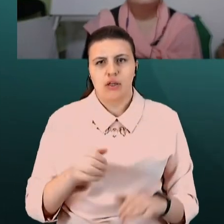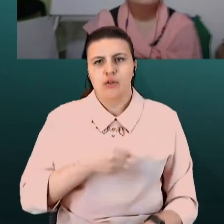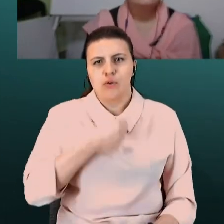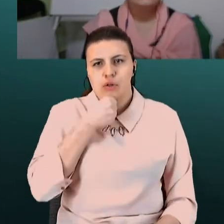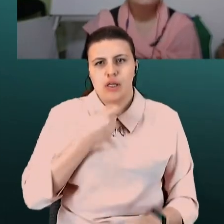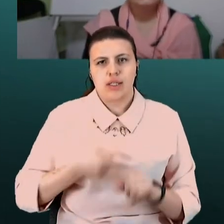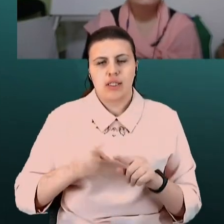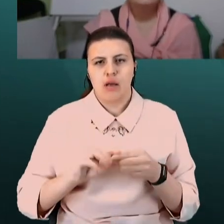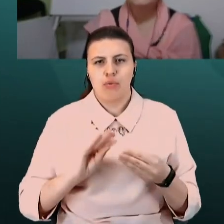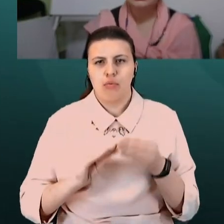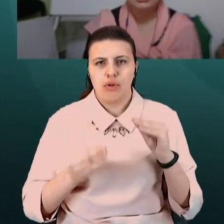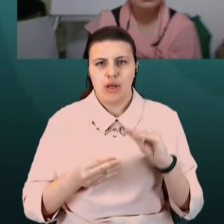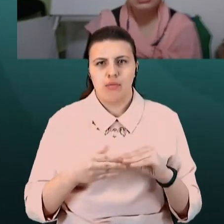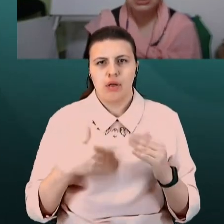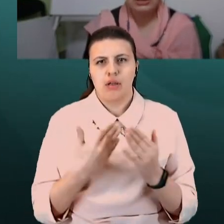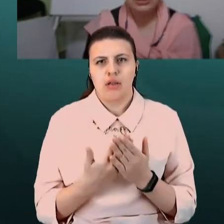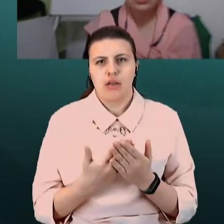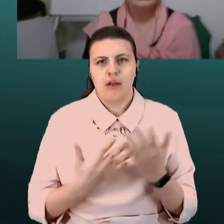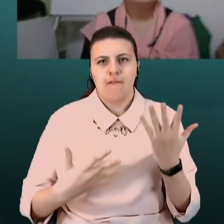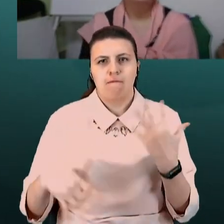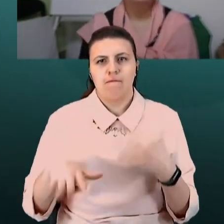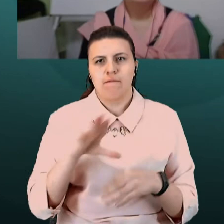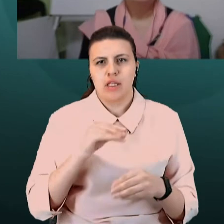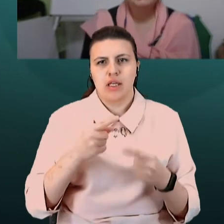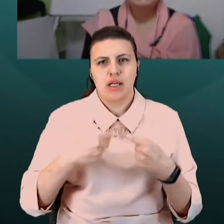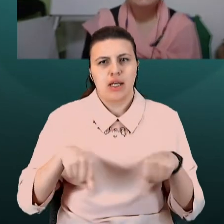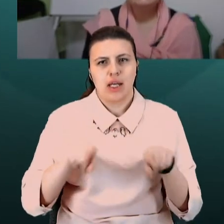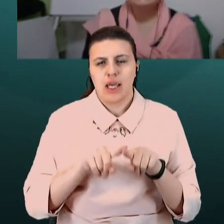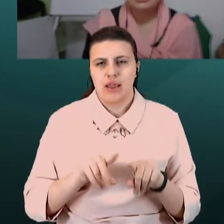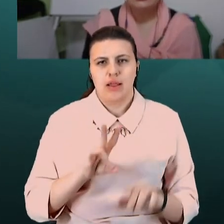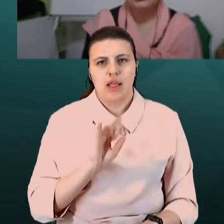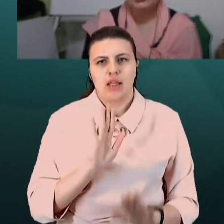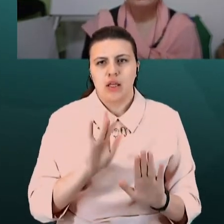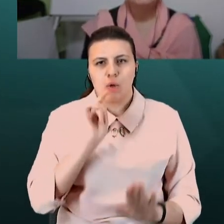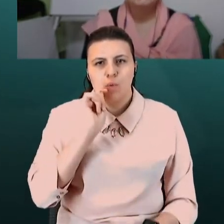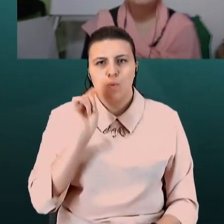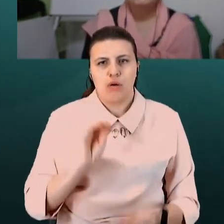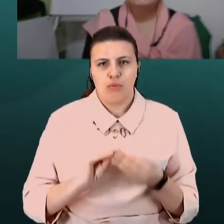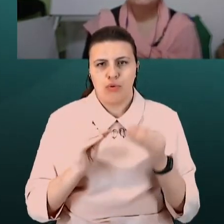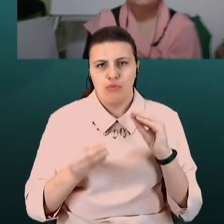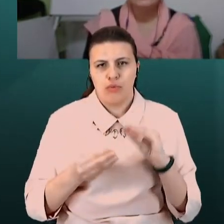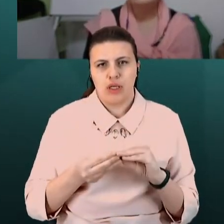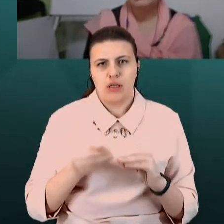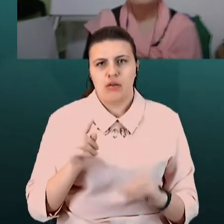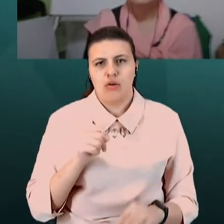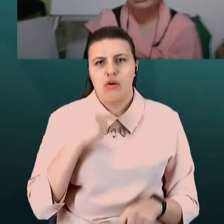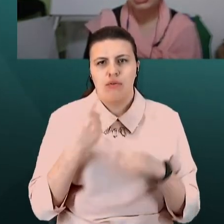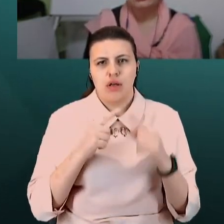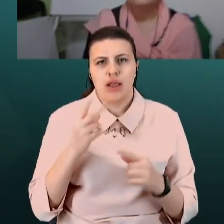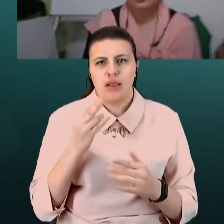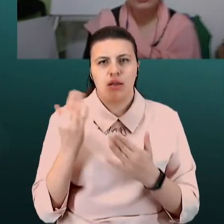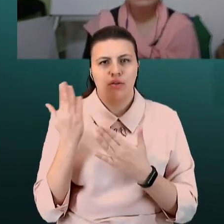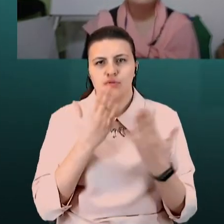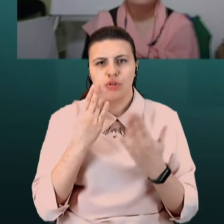як я вже сказала, для всіх країн, не тільки для України, Джим Треліс сказав, що не читаюча націю, ухвалює неправильні